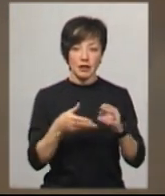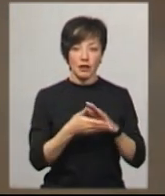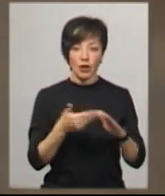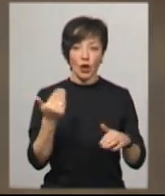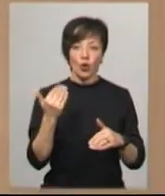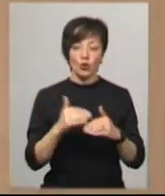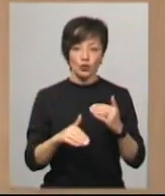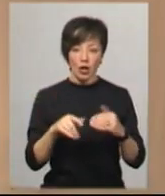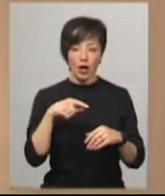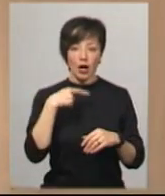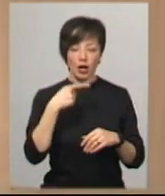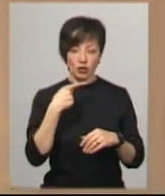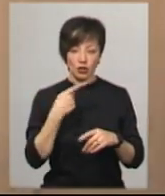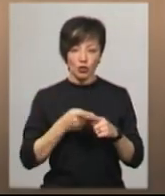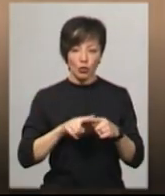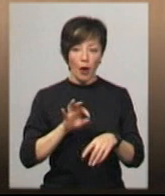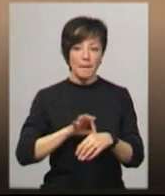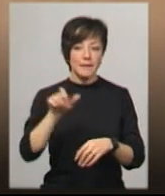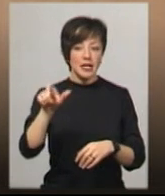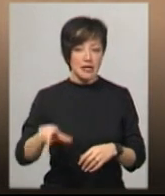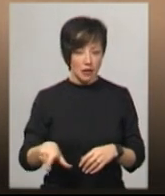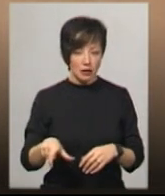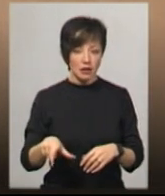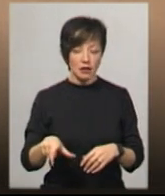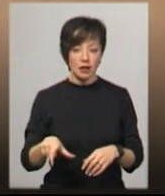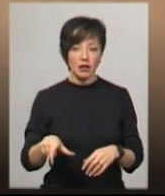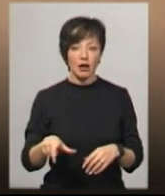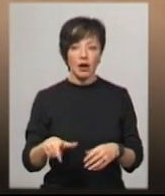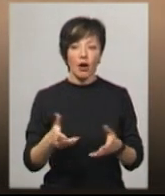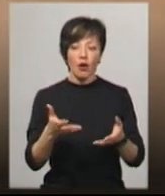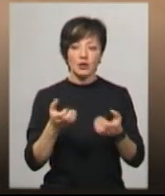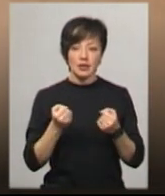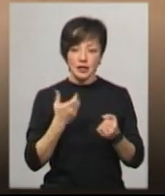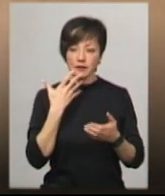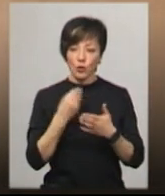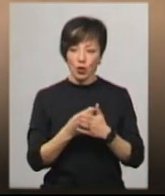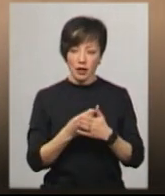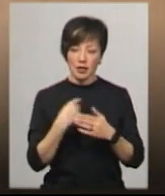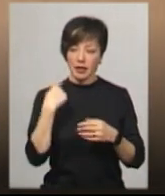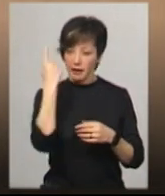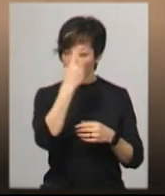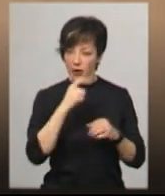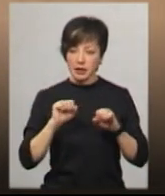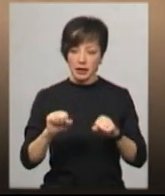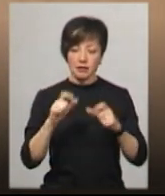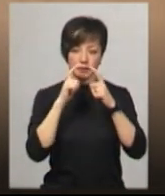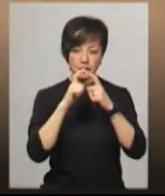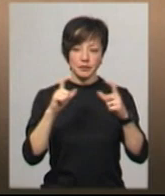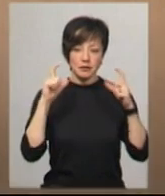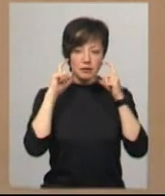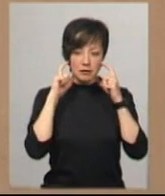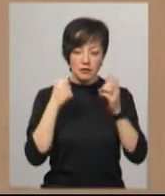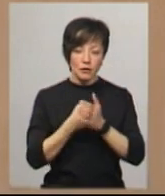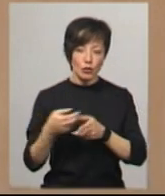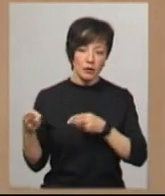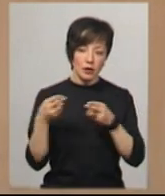диспетчер її каже цьому пацієнтові, що одягніть свої захисні засоби індивідуального захисту. І цей пацієнт до приїзду